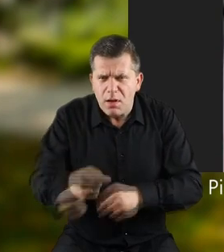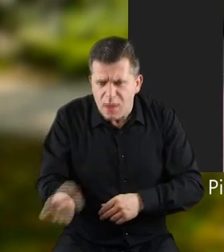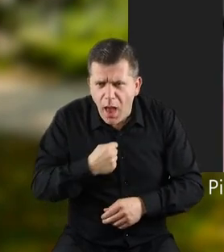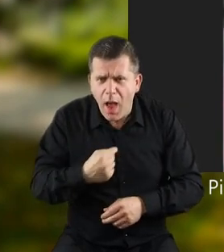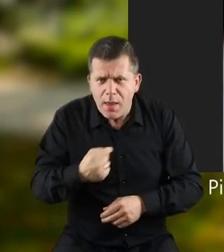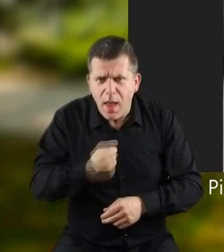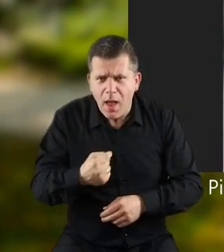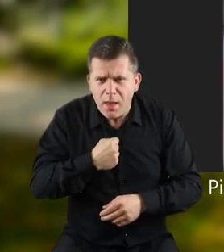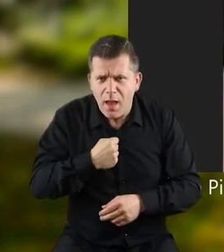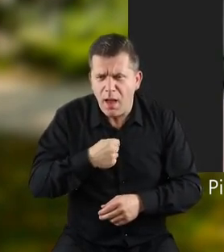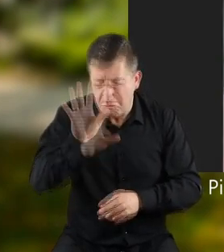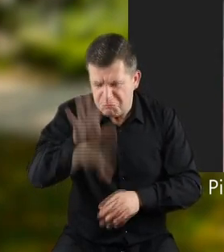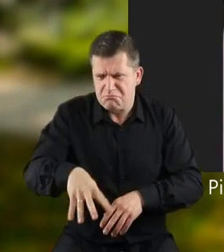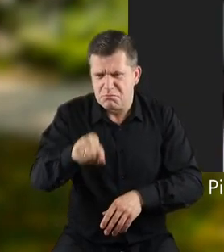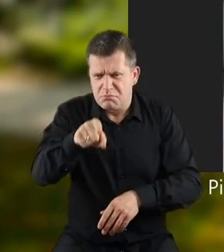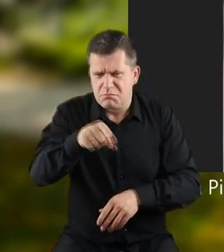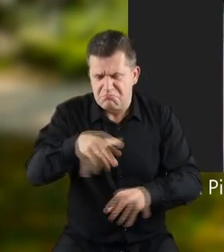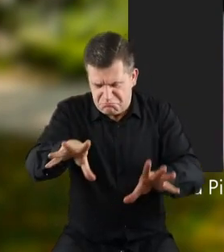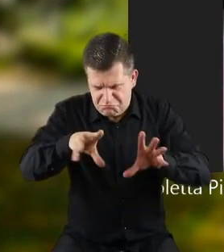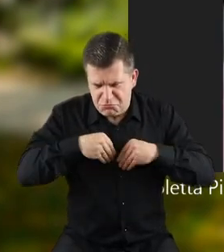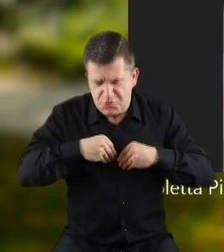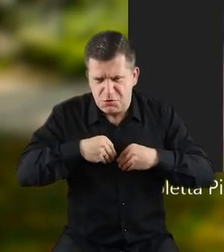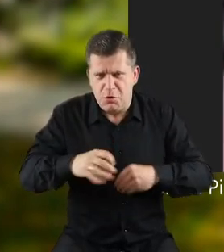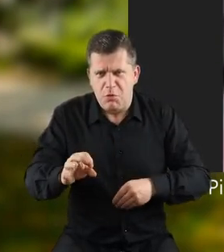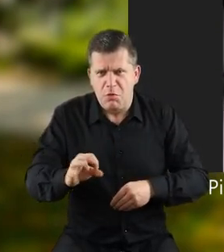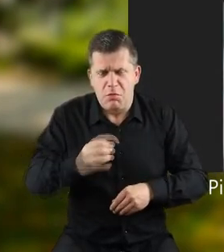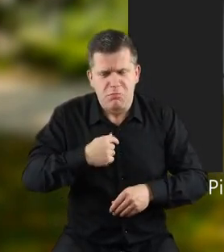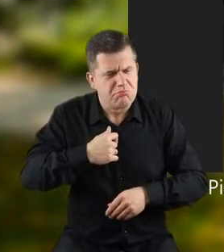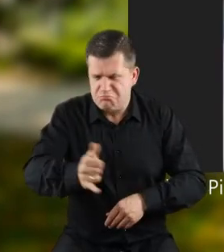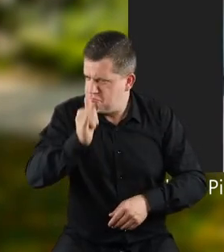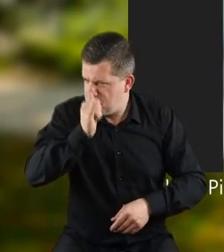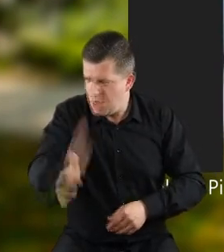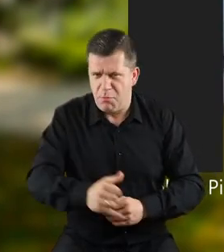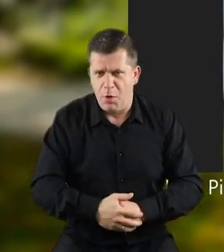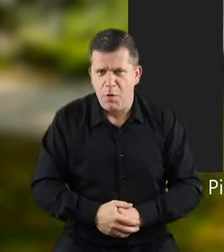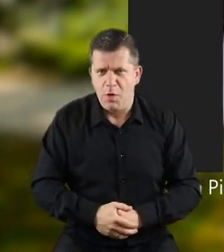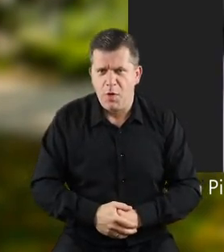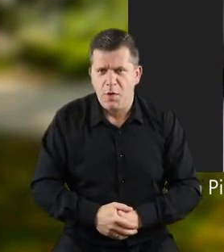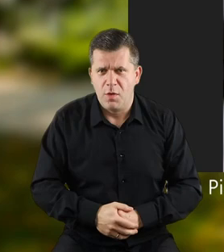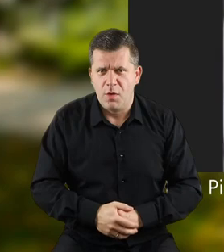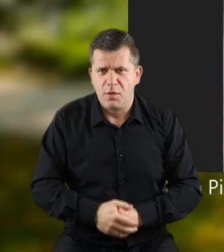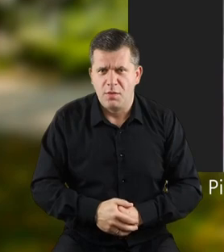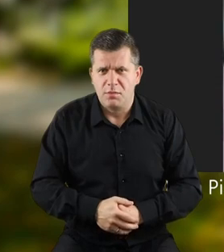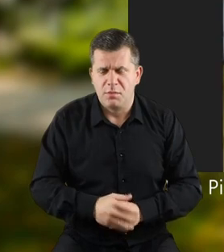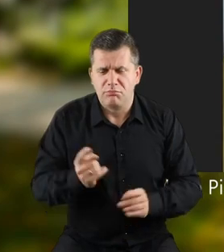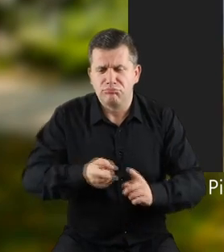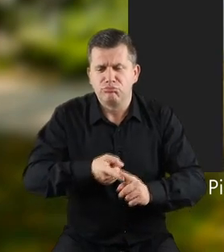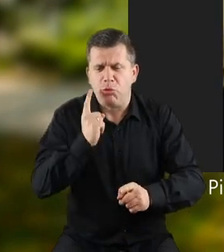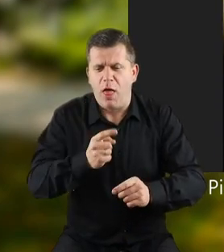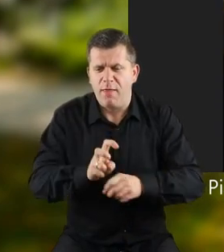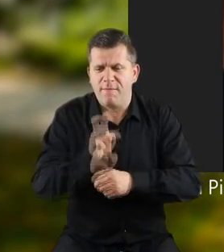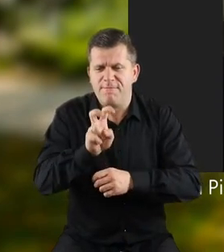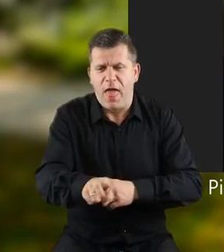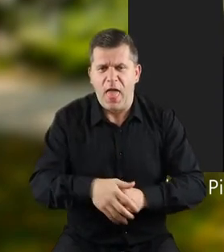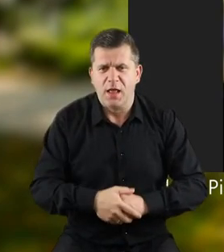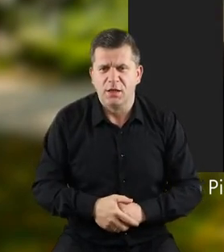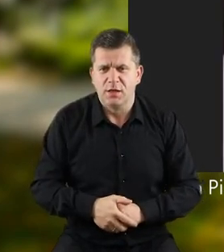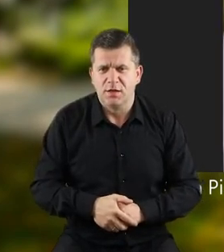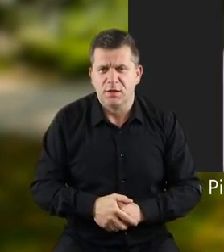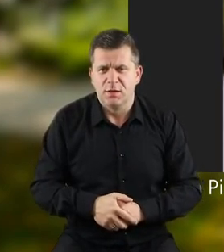Ja, ja, ja cię przyjąć do, do prawdy nie mogę. Bo, bo, bo, tuż przed depcem